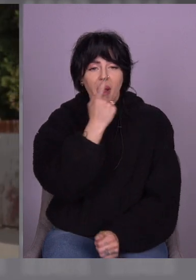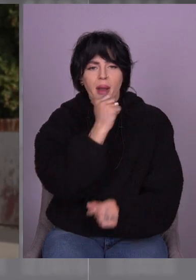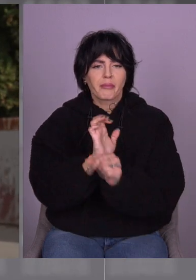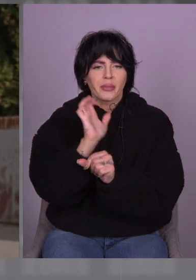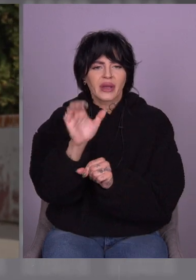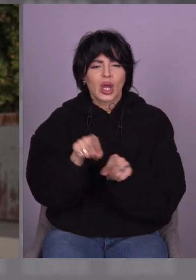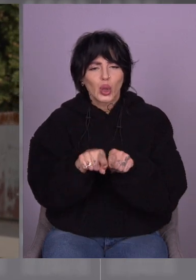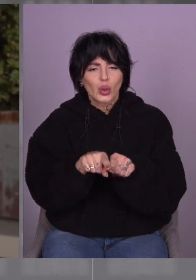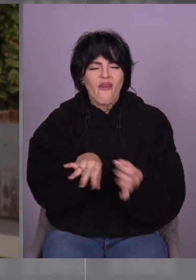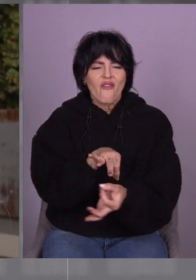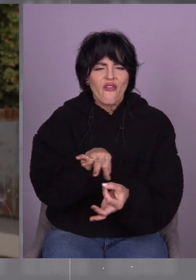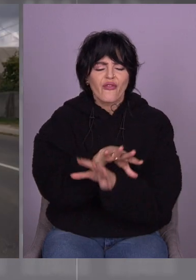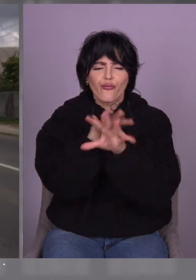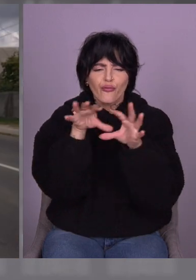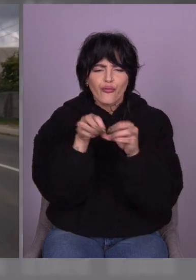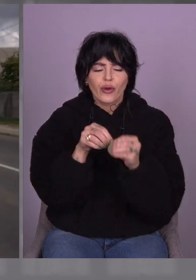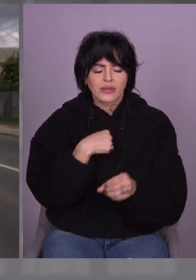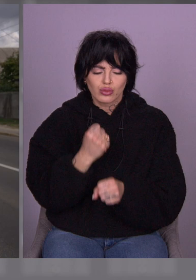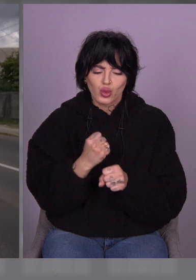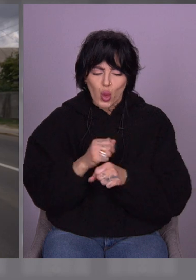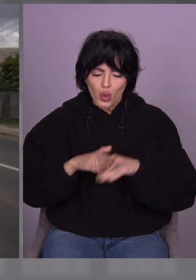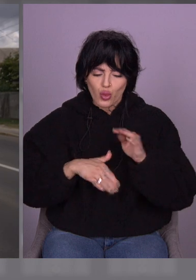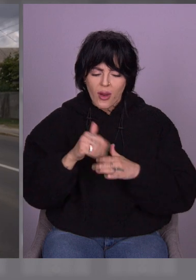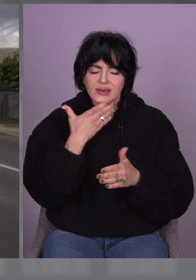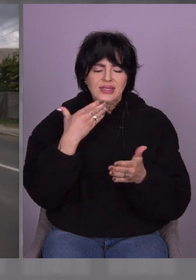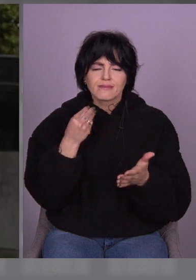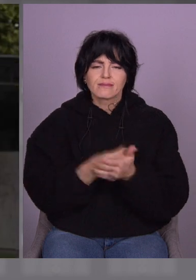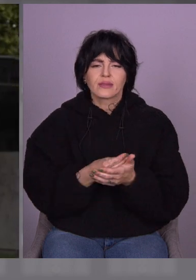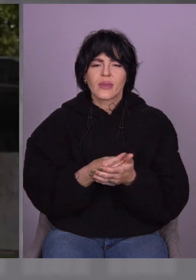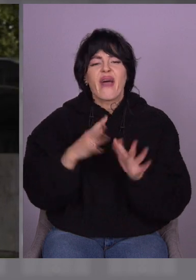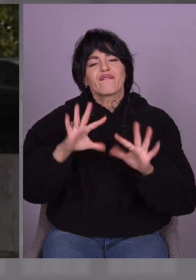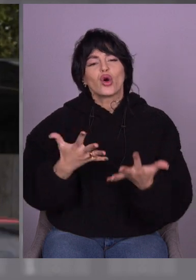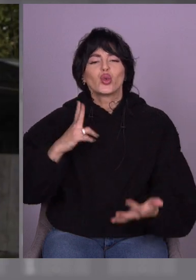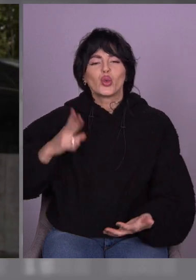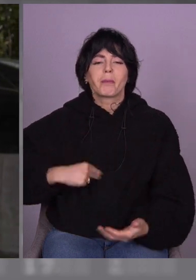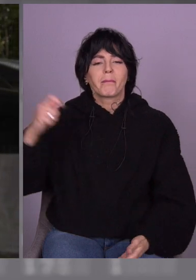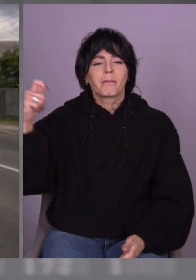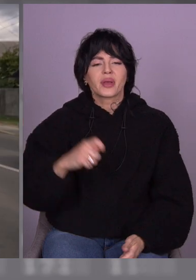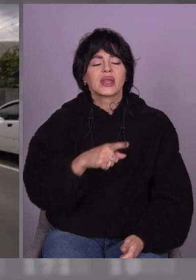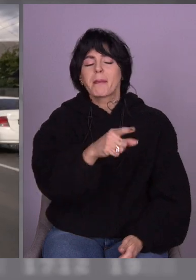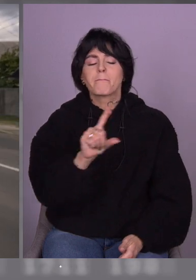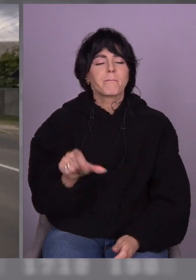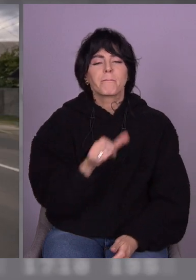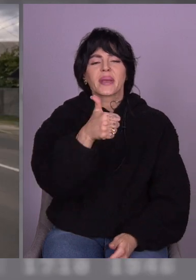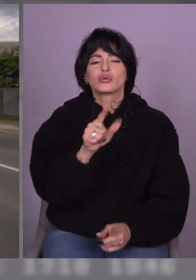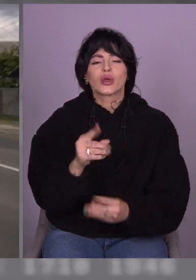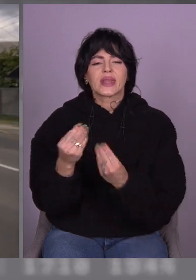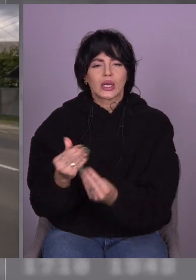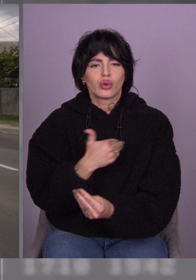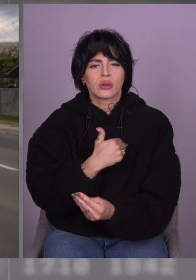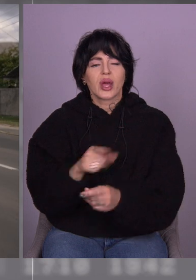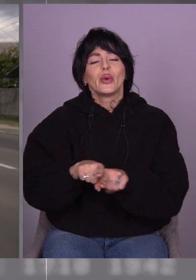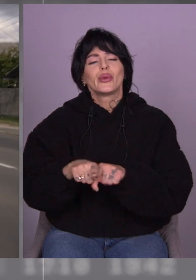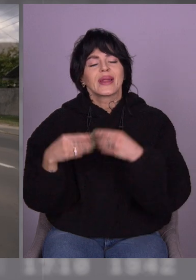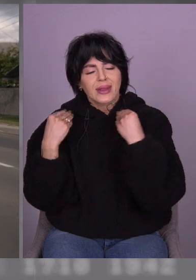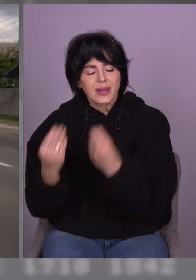особисто. А от вона коли приїде, що б вам хотілося найперше зробити? Огірчиками ростіть.